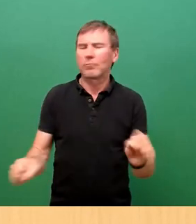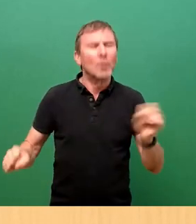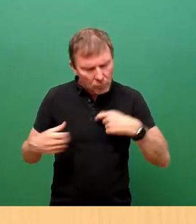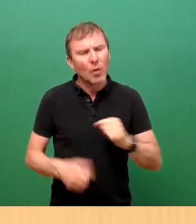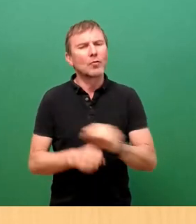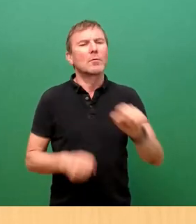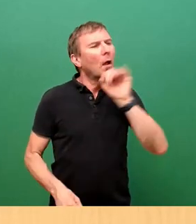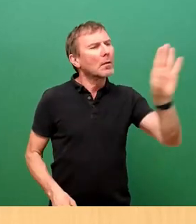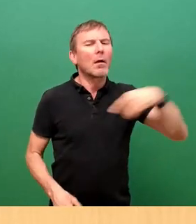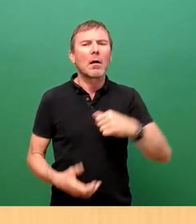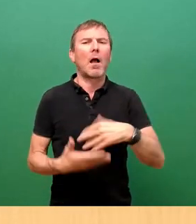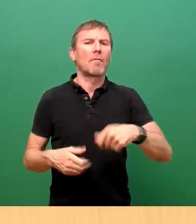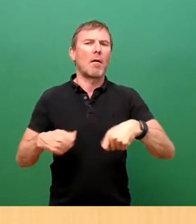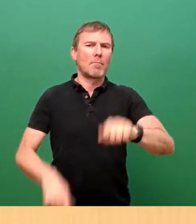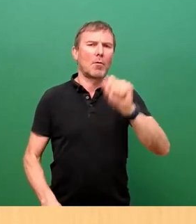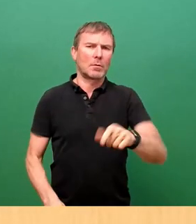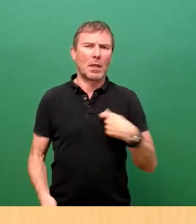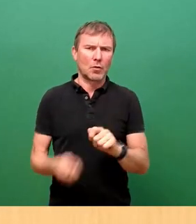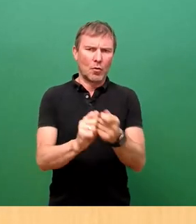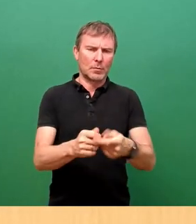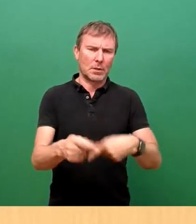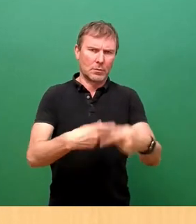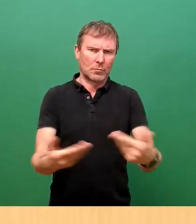in die Umsetzung weitergehen können.